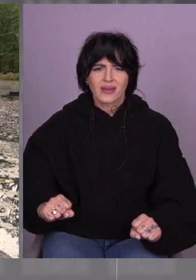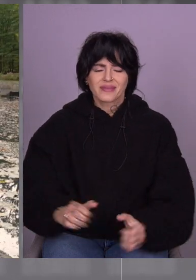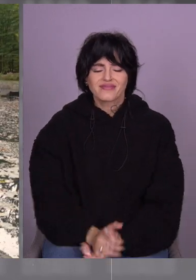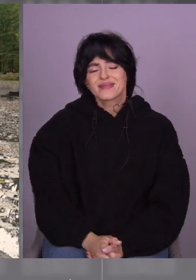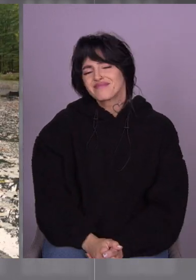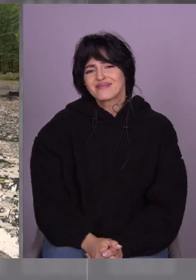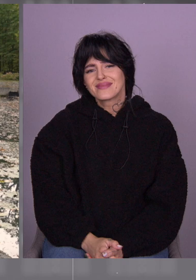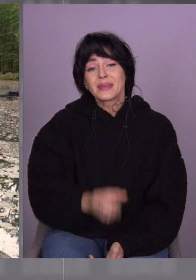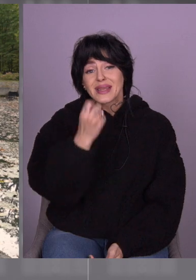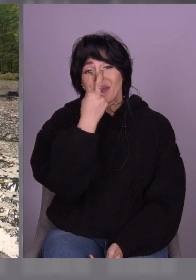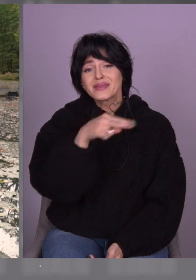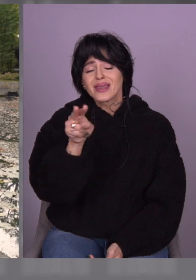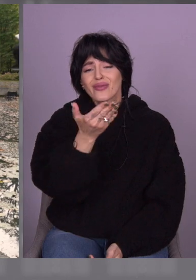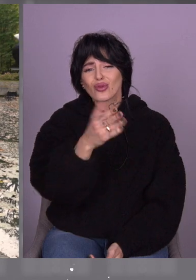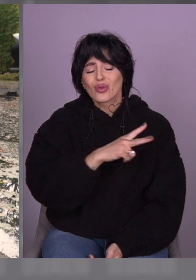а ну, оберніться.